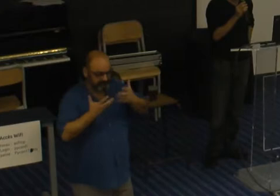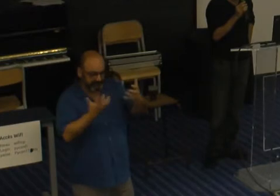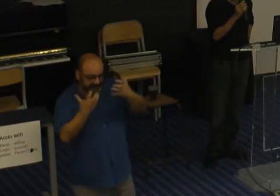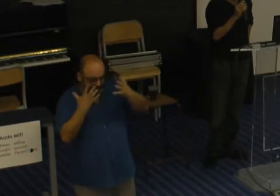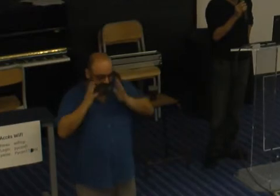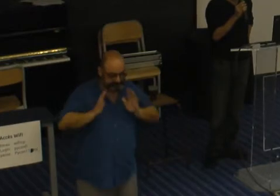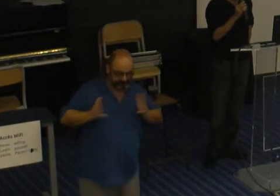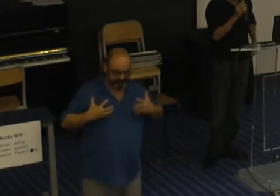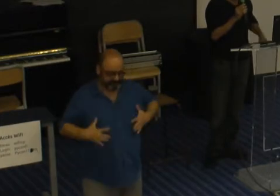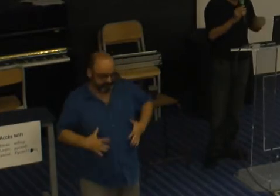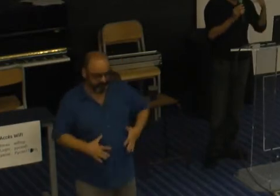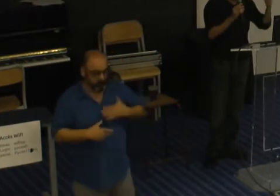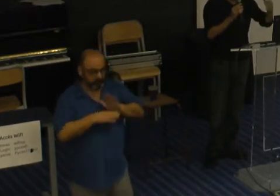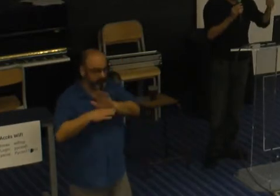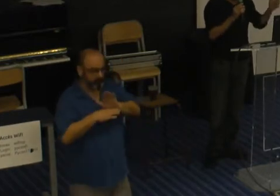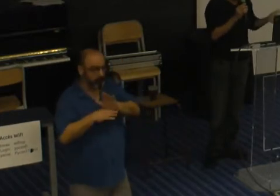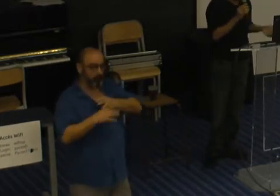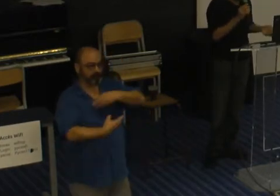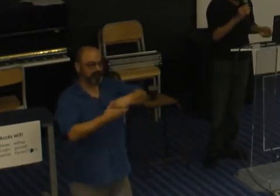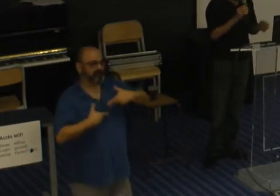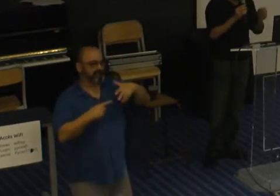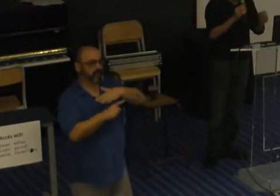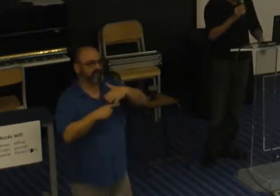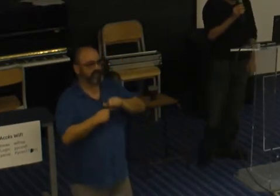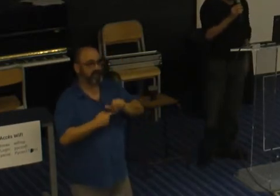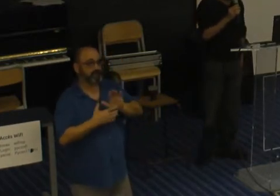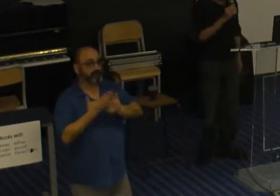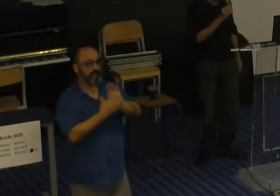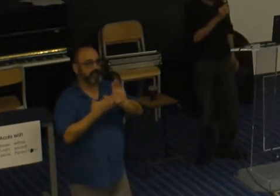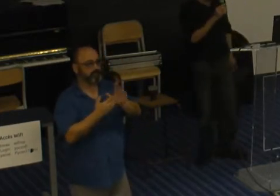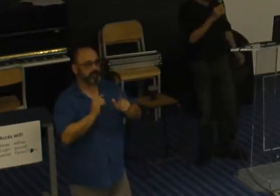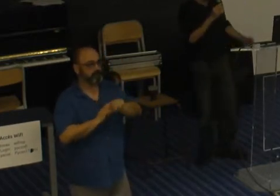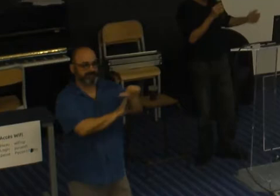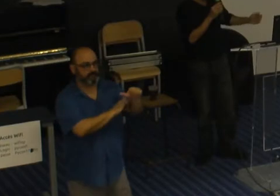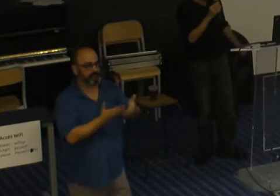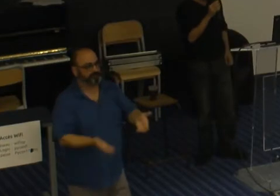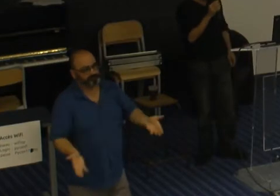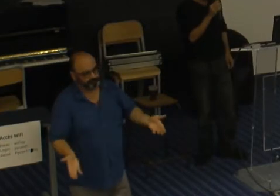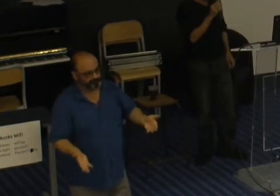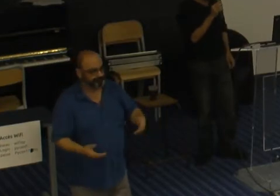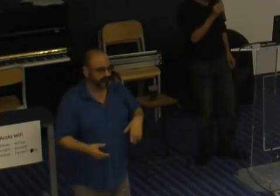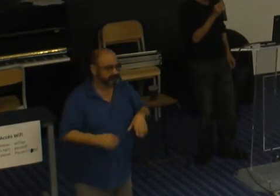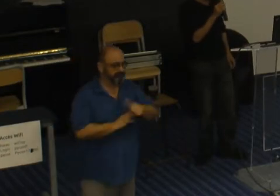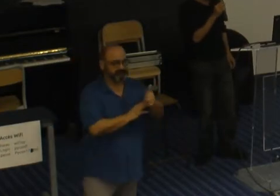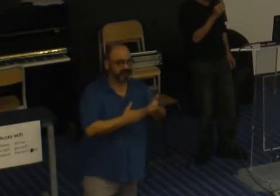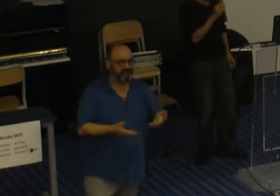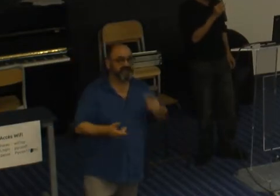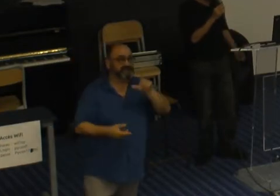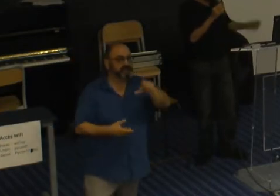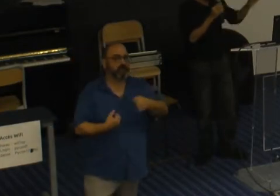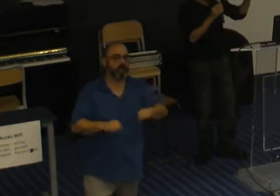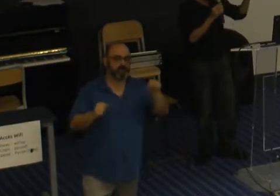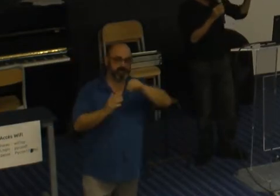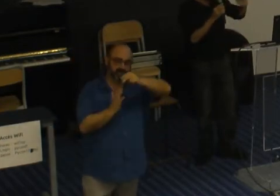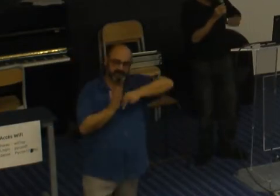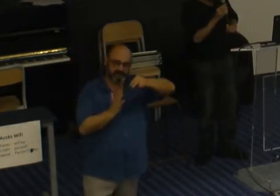continuer à vivre dans cette société du paraître. Et pour ceux qui n'ont pas envie de lire un livre qui est fort